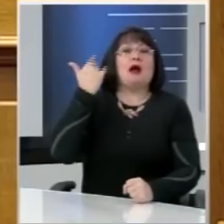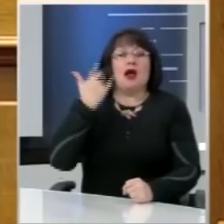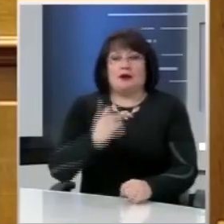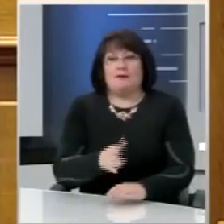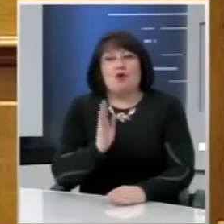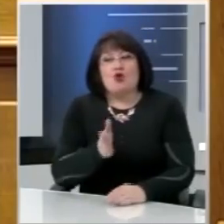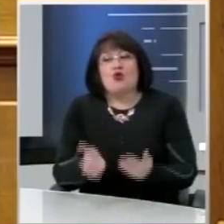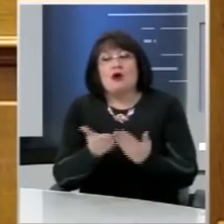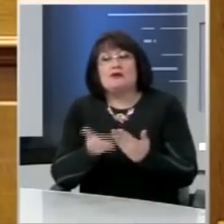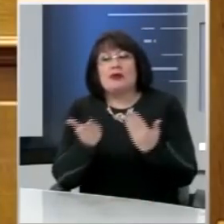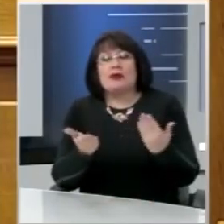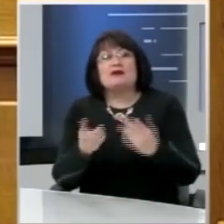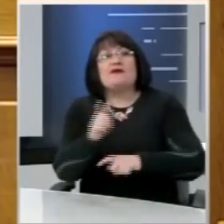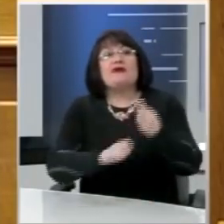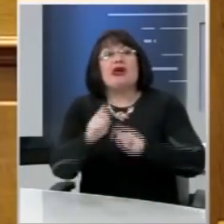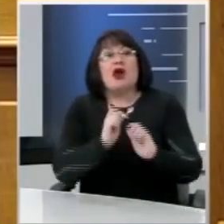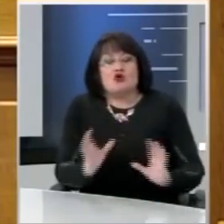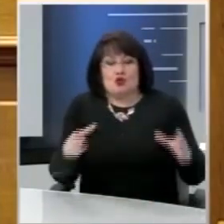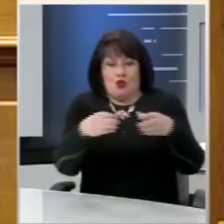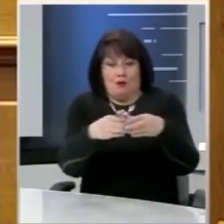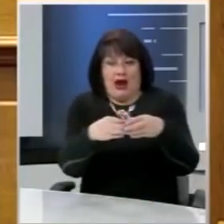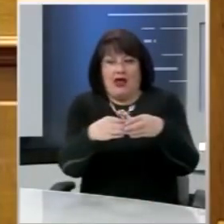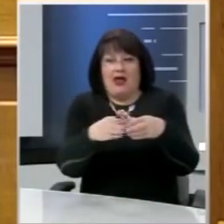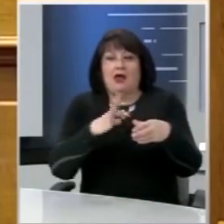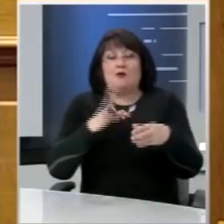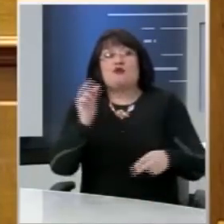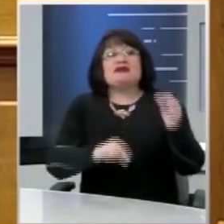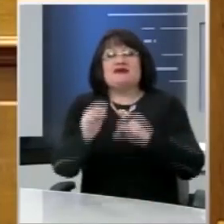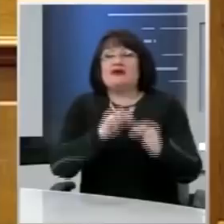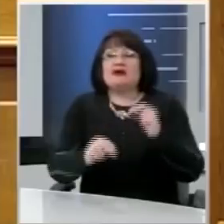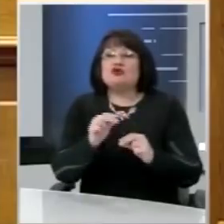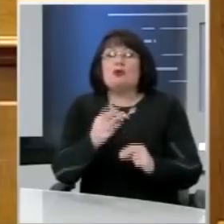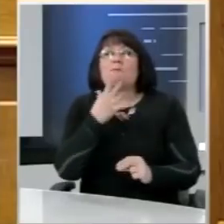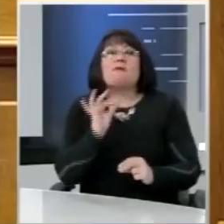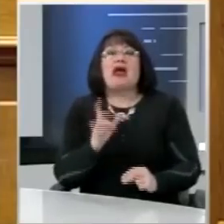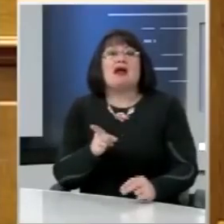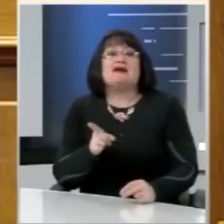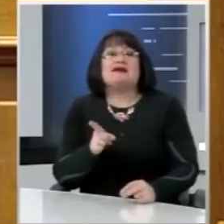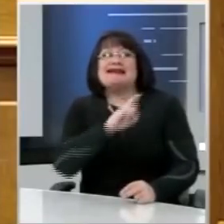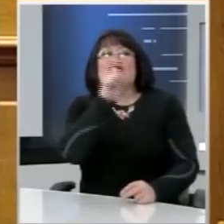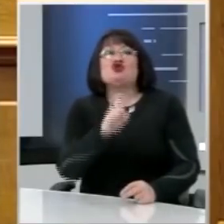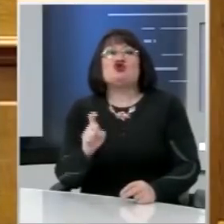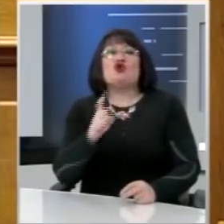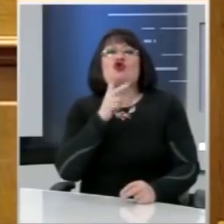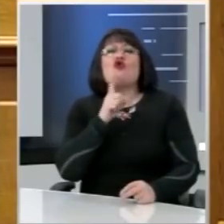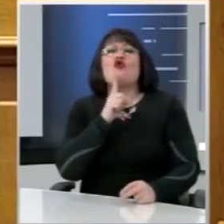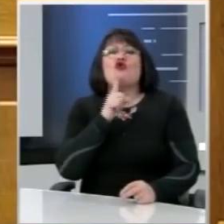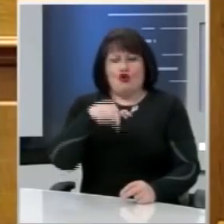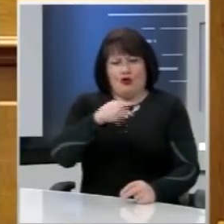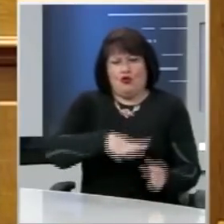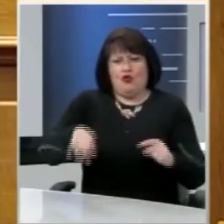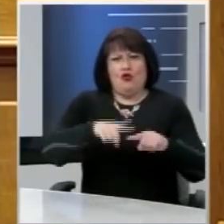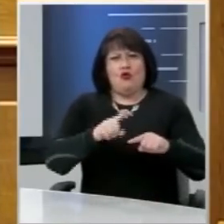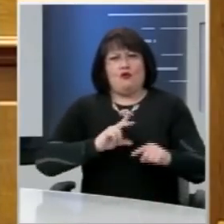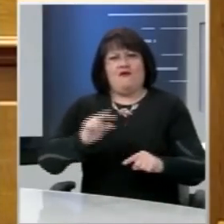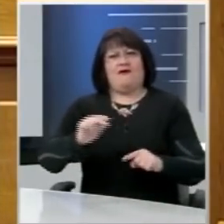διαμορφώνουν ένα εκλογικό σώμα που προσομιάζει με τις συνθήκες ζωής του ελληνικού λαού στο εσωτερικό